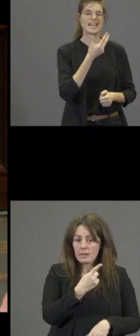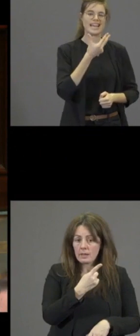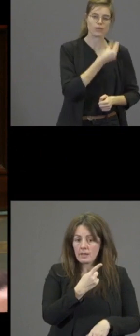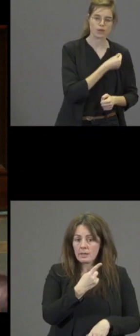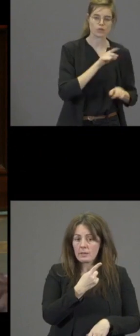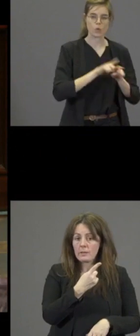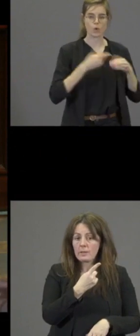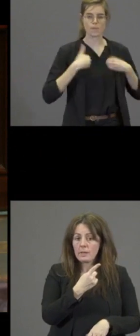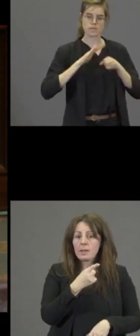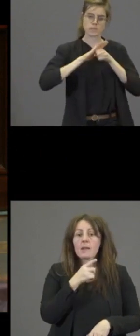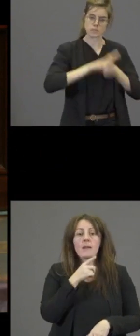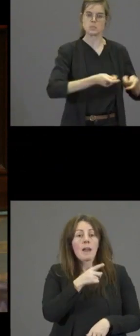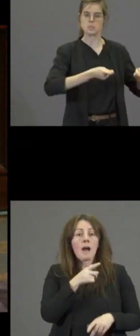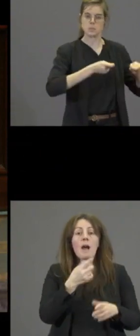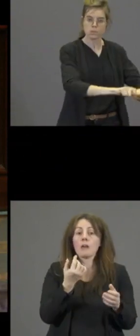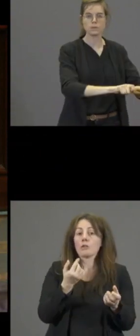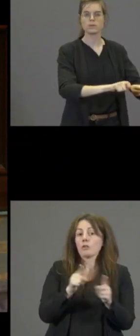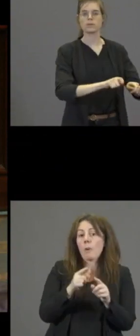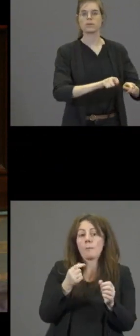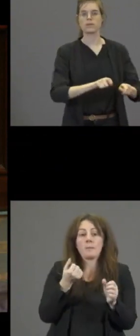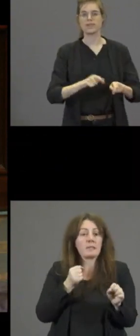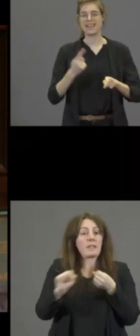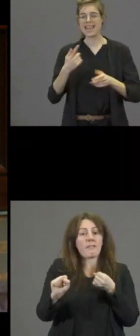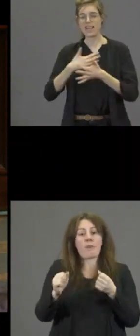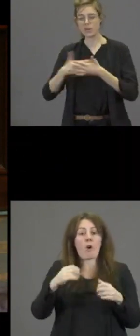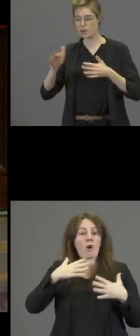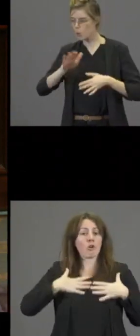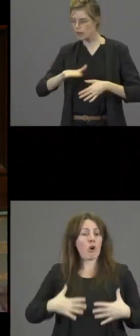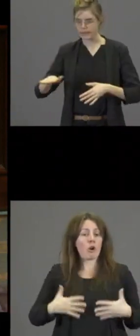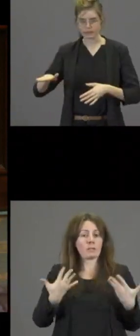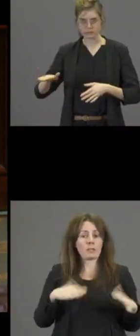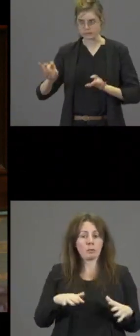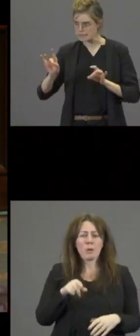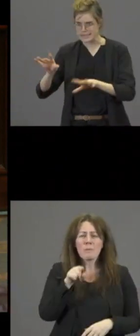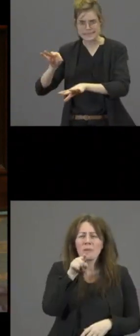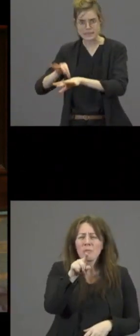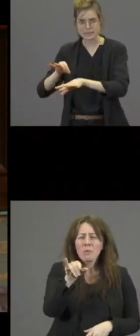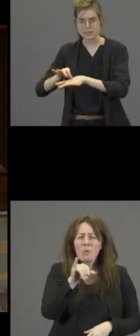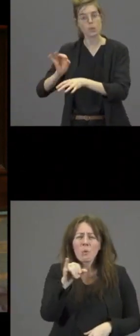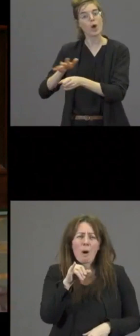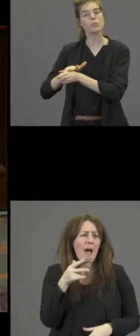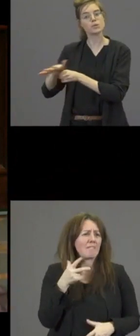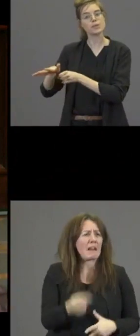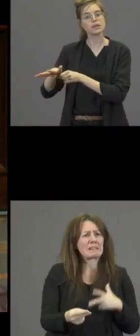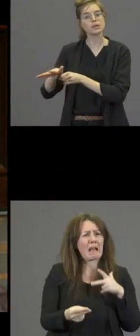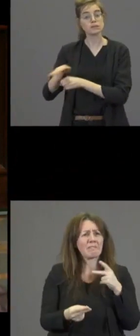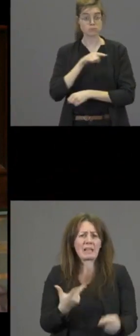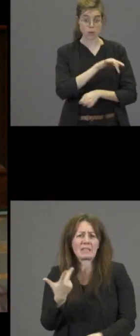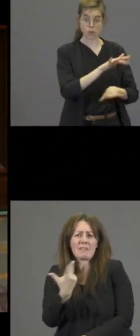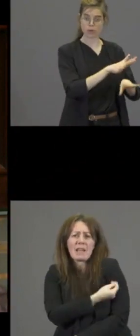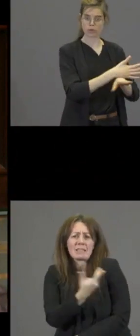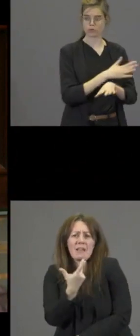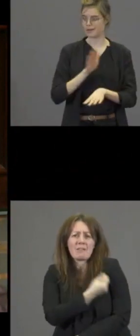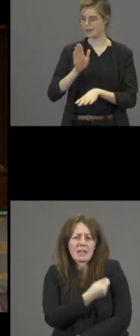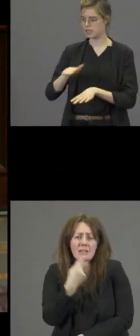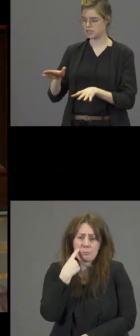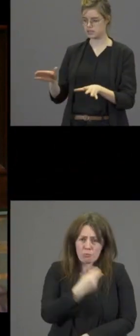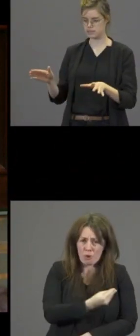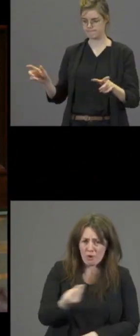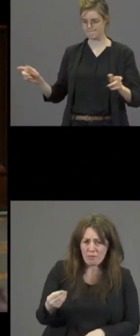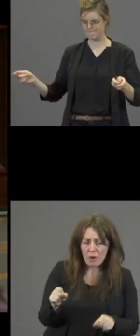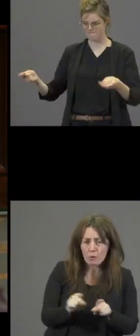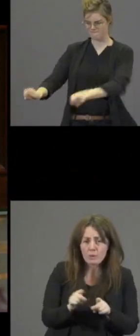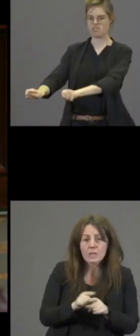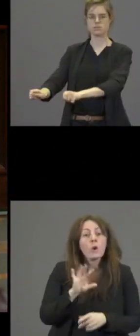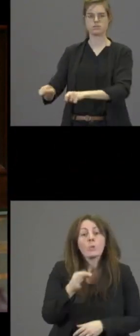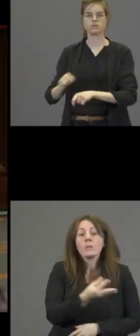je kent. En nu moeten kinderen zijn. Er zijn 1 miljoen. 1 miljoen die niet ziek worden, die wel besmet worden. Maar wat doet u? U gaat die kinderen hijzelen. En dat